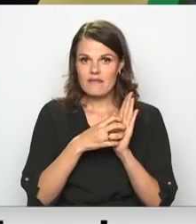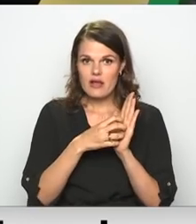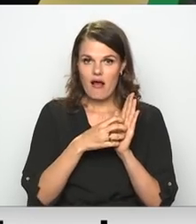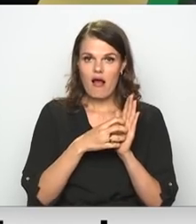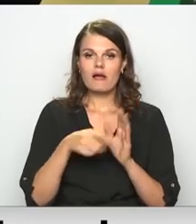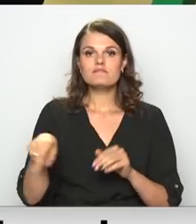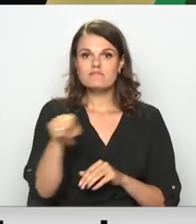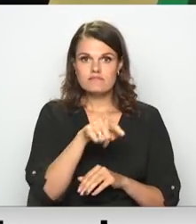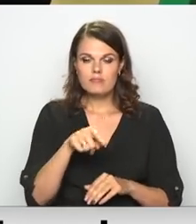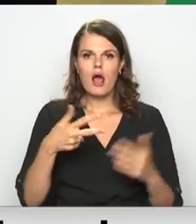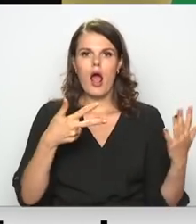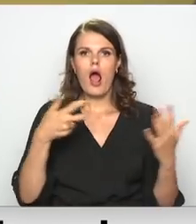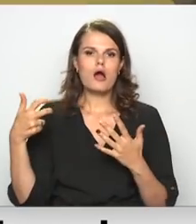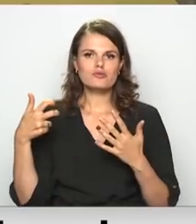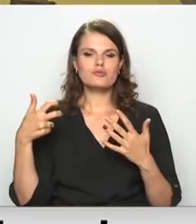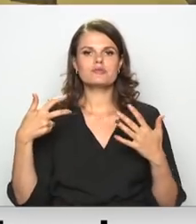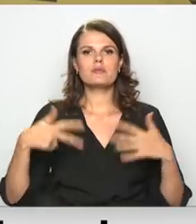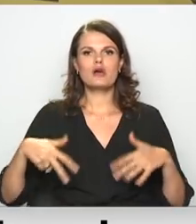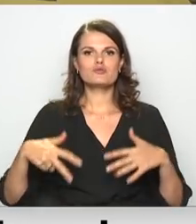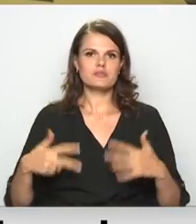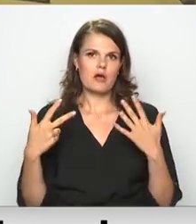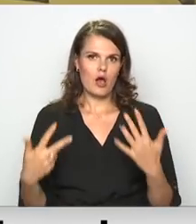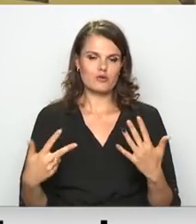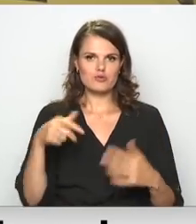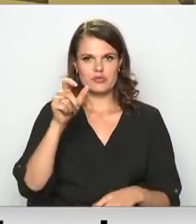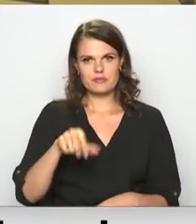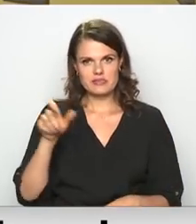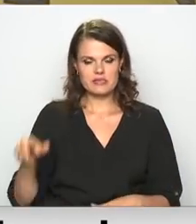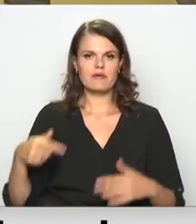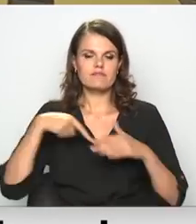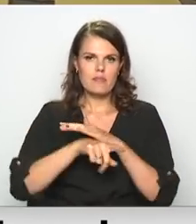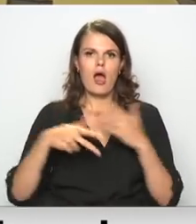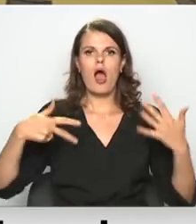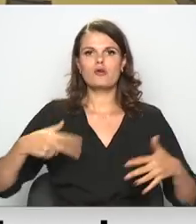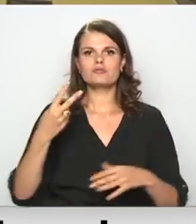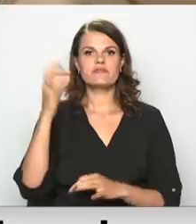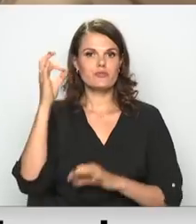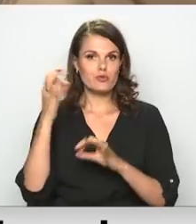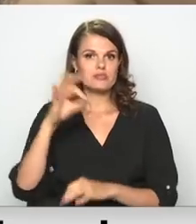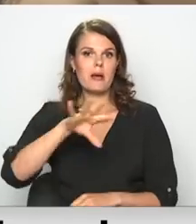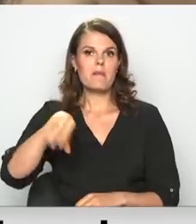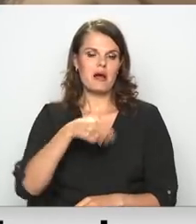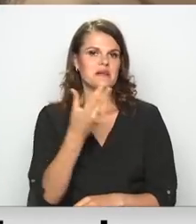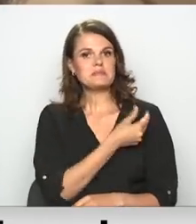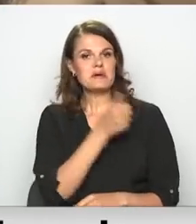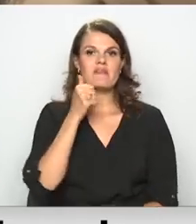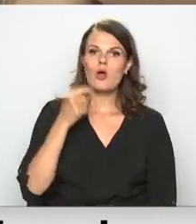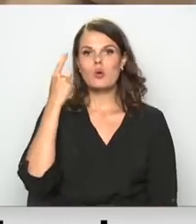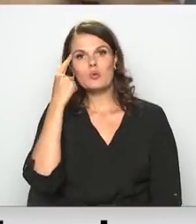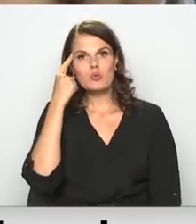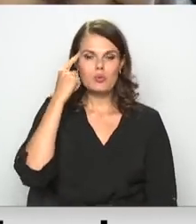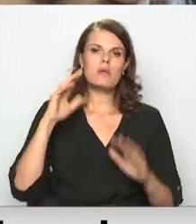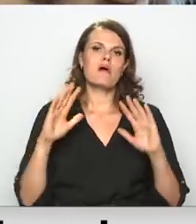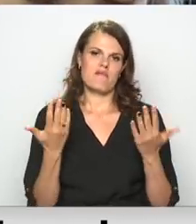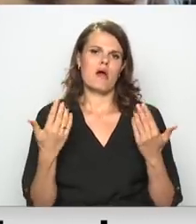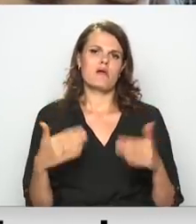certifikāts ir 888 cilvēkiem, jeb 82%. Pārējie par vakcināciju vēl domā, vai jau